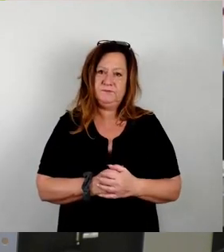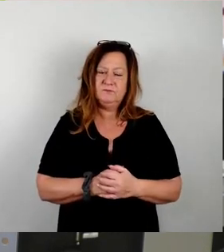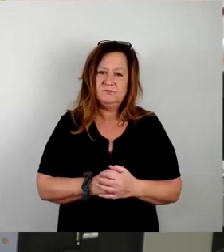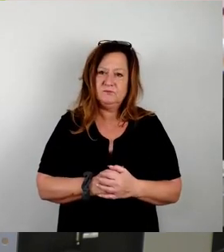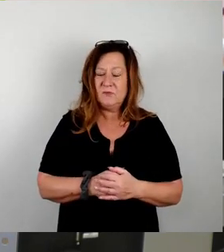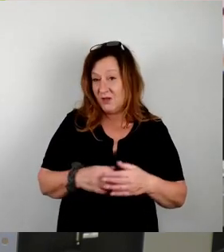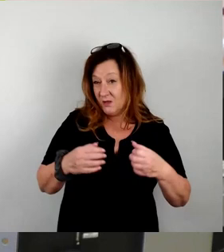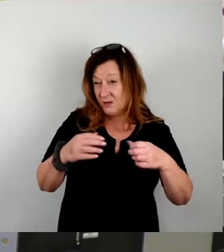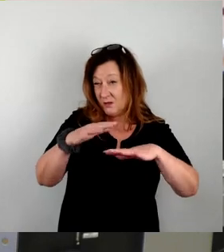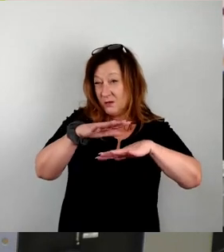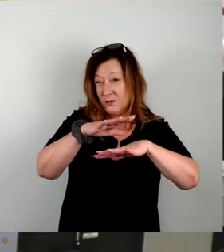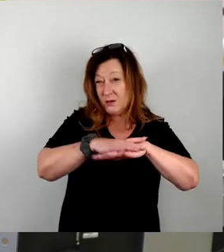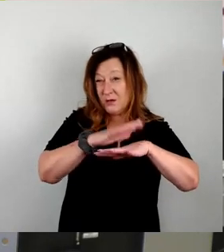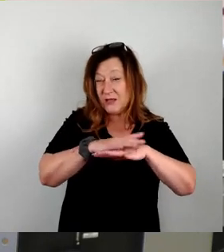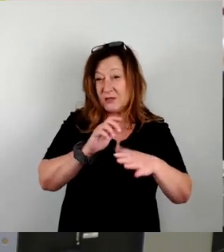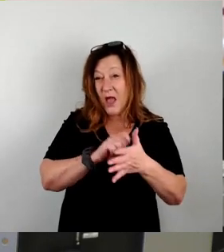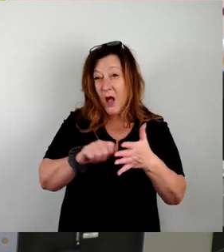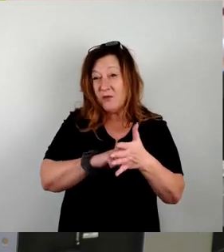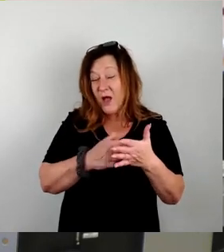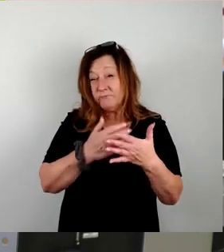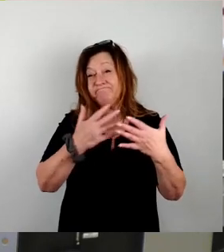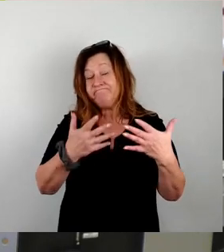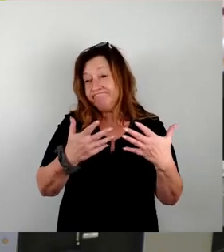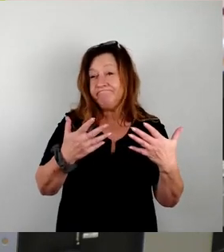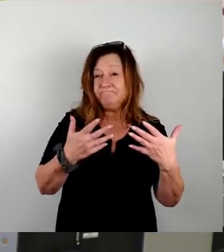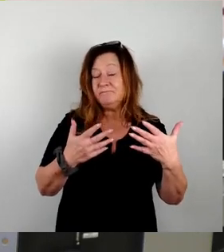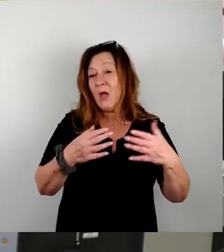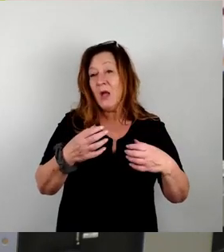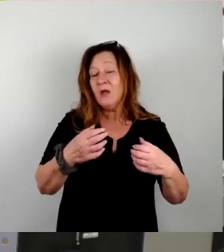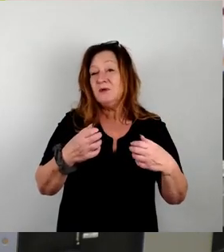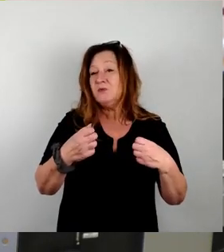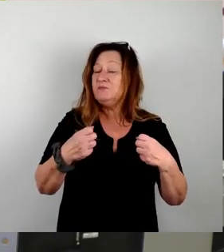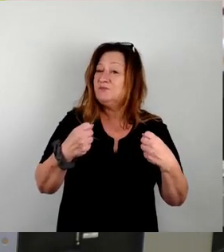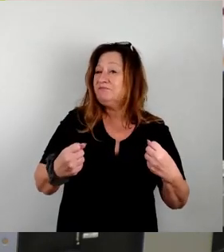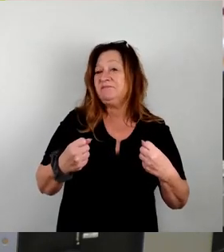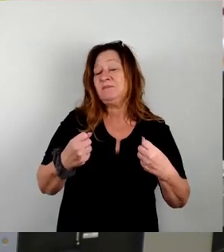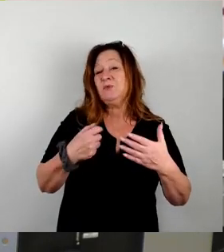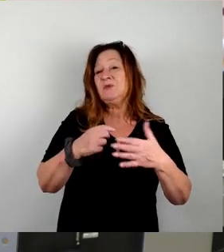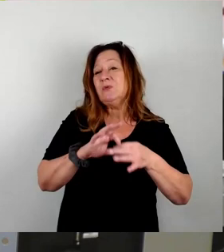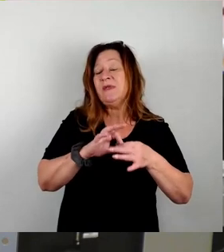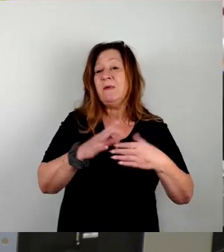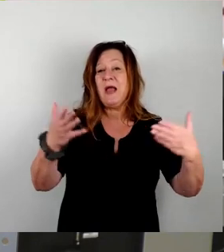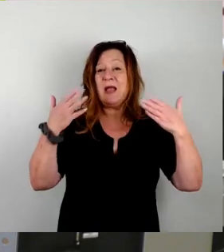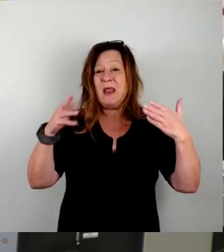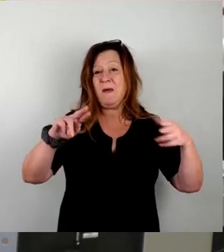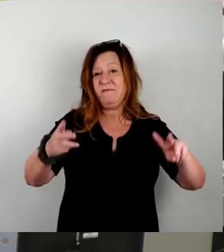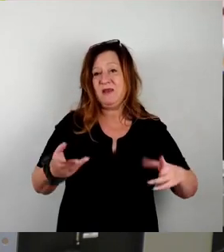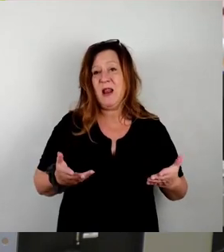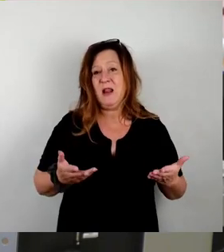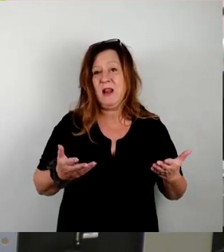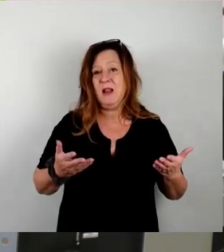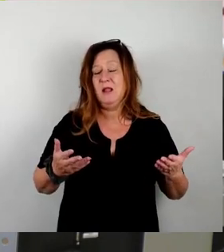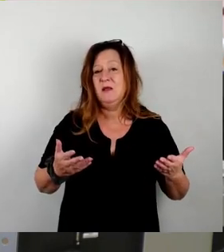werden verstärkt durch den Klimawandel. Auch das kann man zur Kenntnis nehmen. Und mir ist auch wichtig zu sagen, dass nicht nur bei der